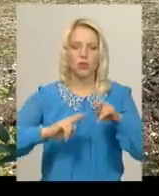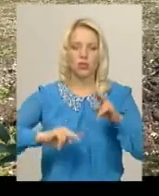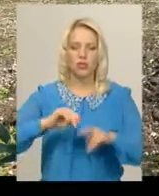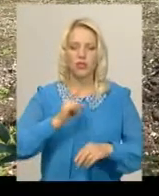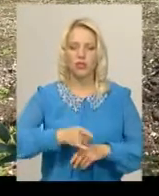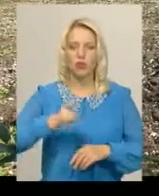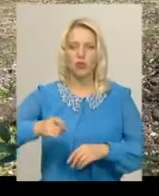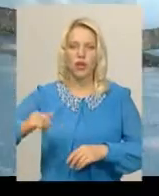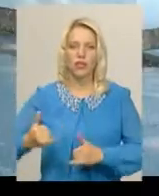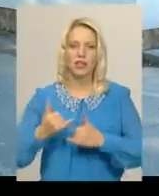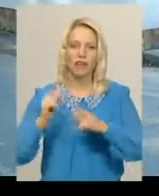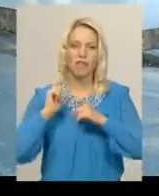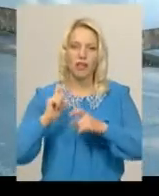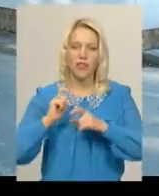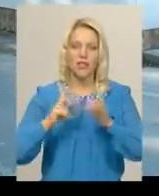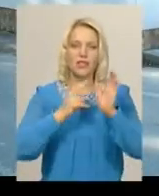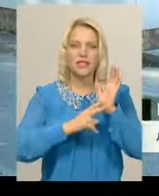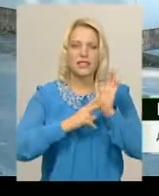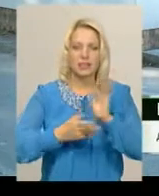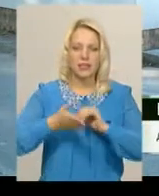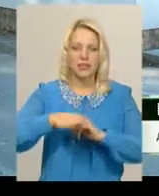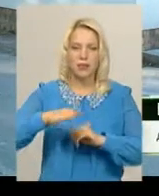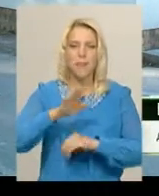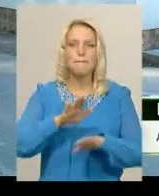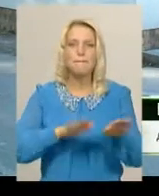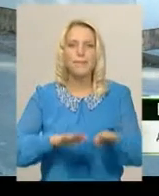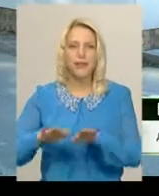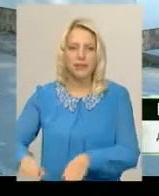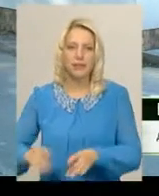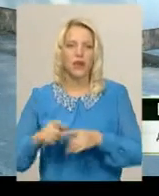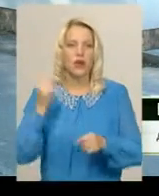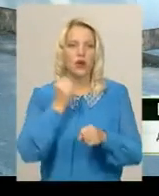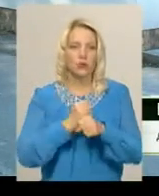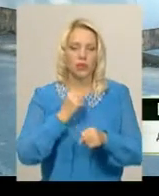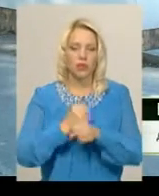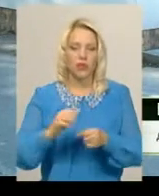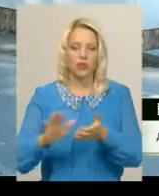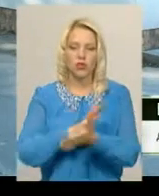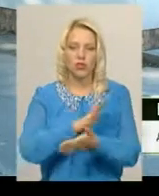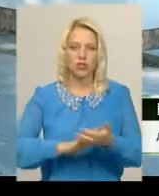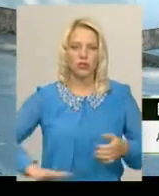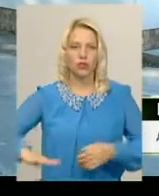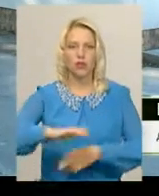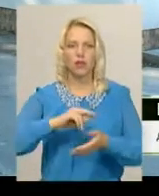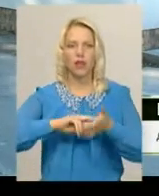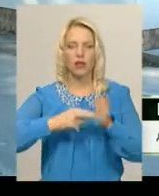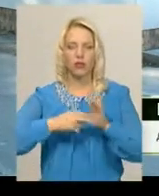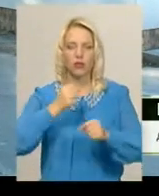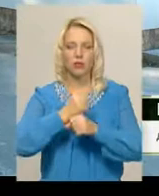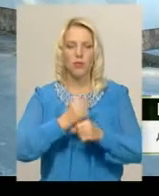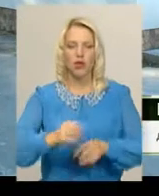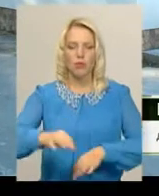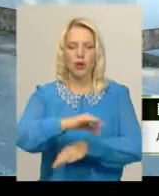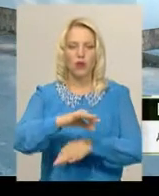вантажного транспорту. Ми зробили розчистку території. Зараз ми плануємо зробити її проєктно